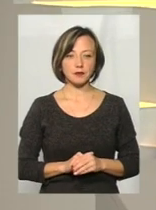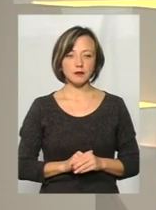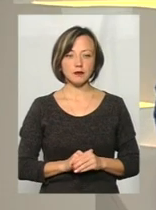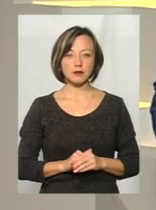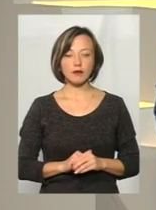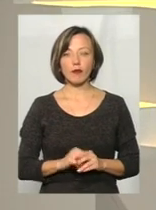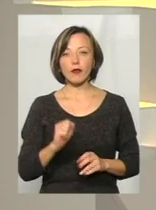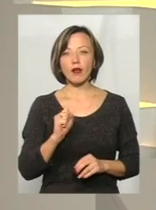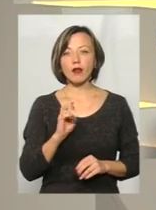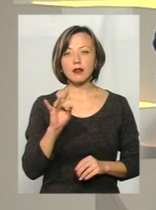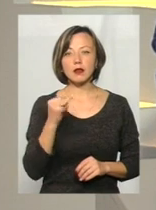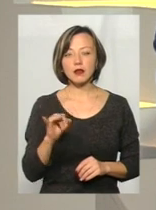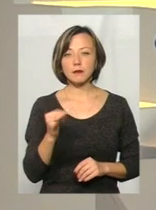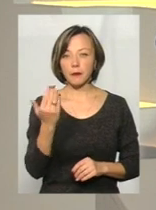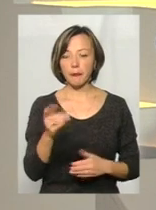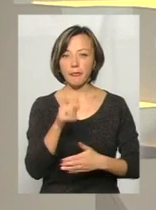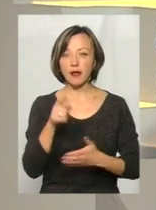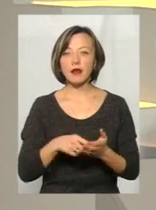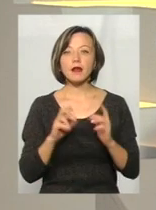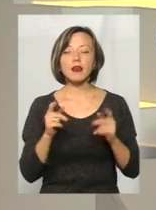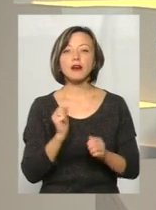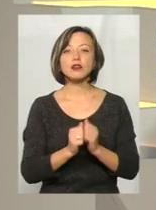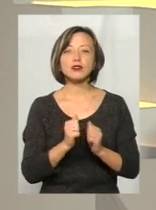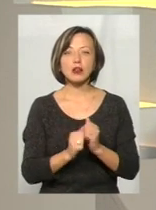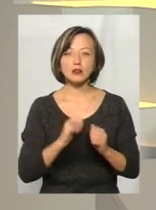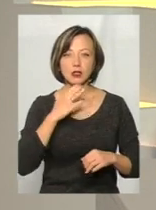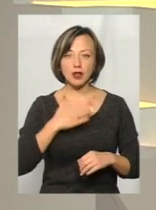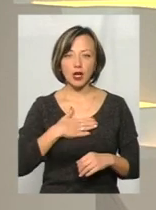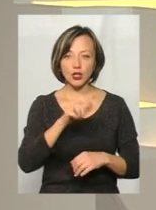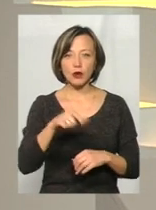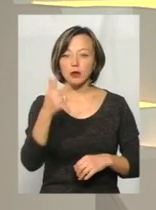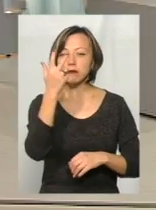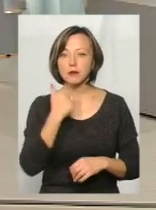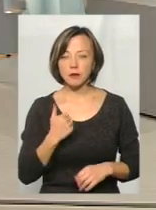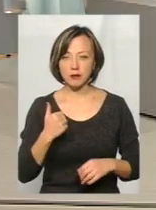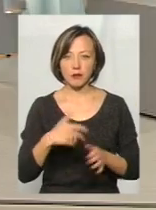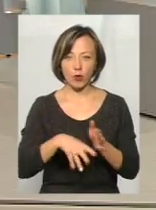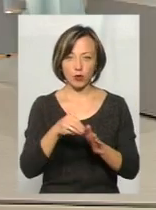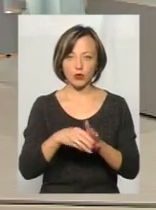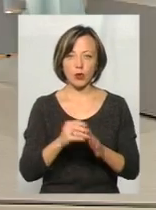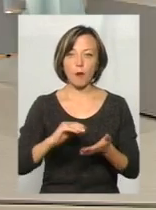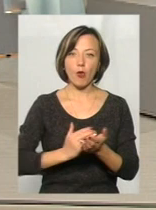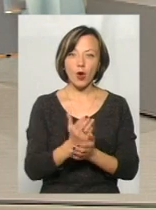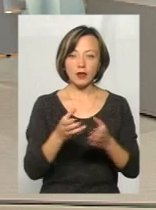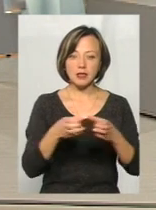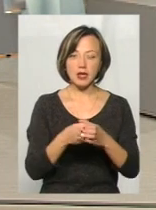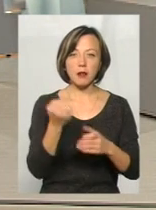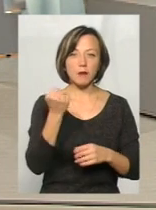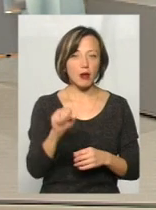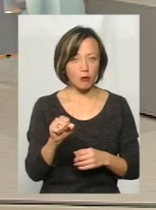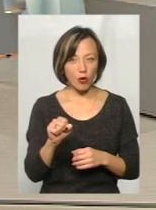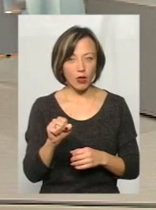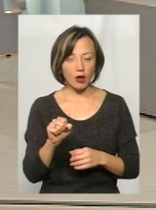Власне, Андрій, як часто наші люди голосують тенденційно, ну, якась певна поліцила вже перемогла